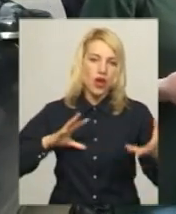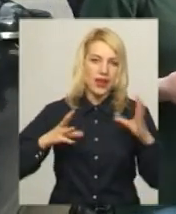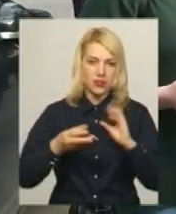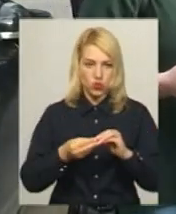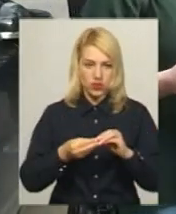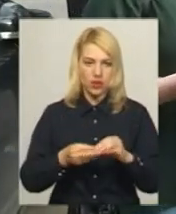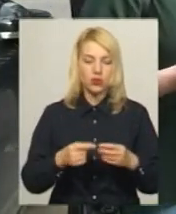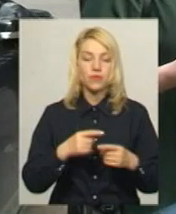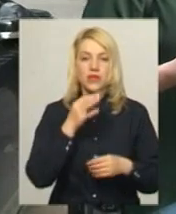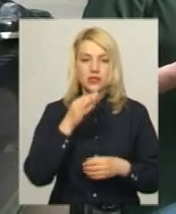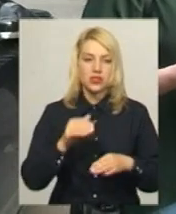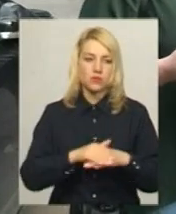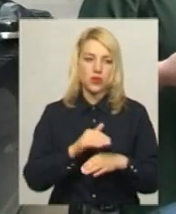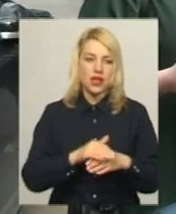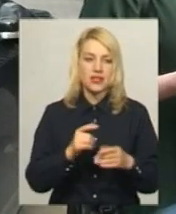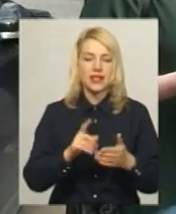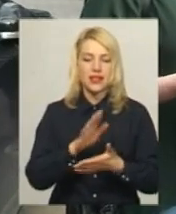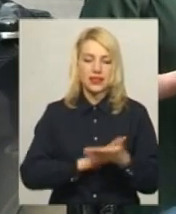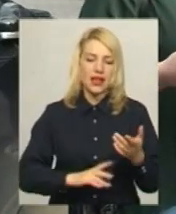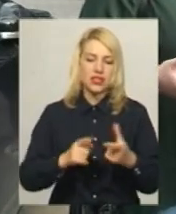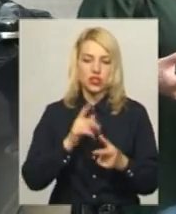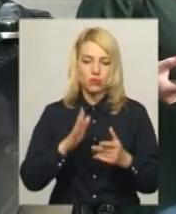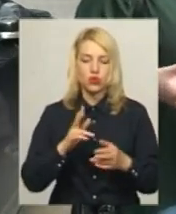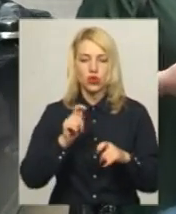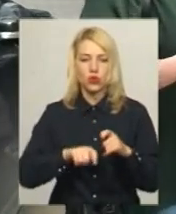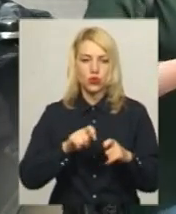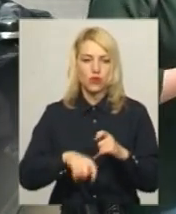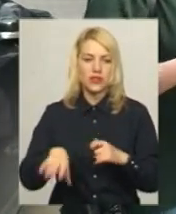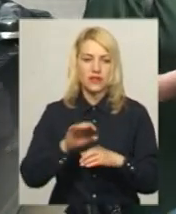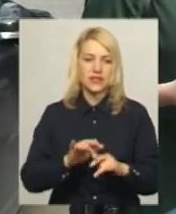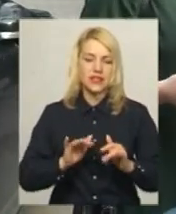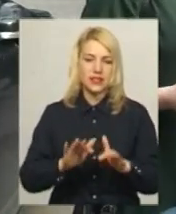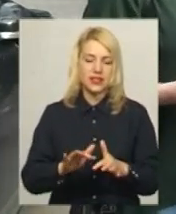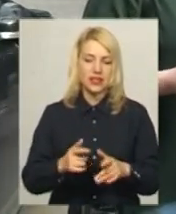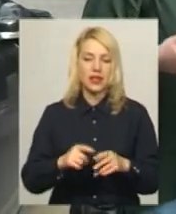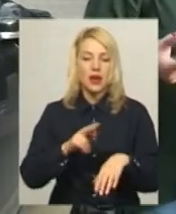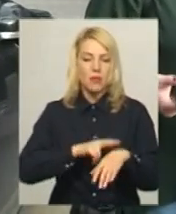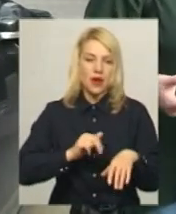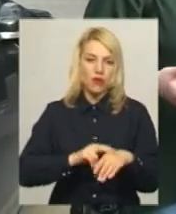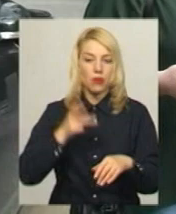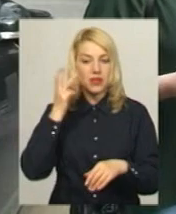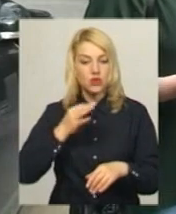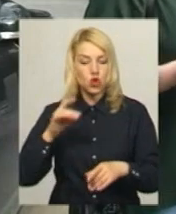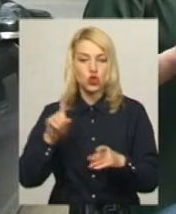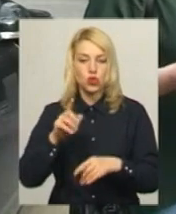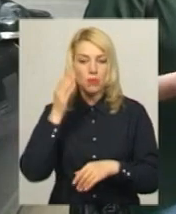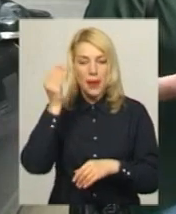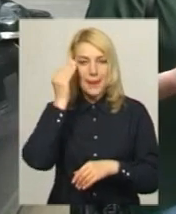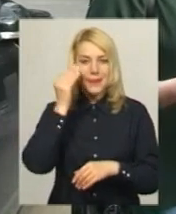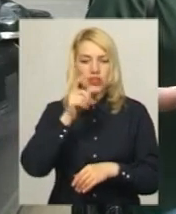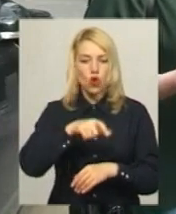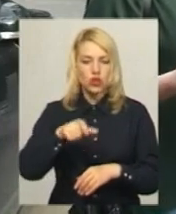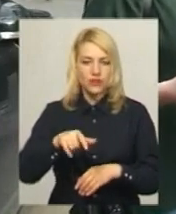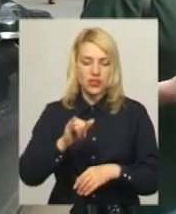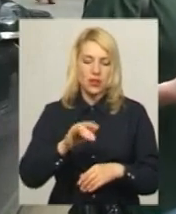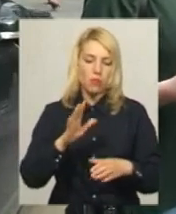Скінь, будь ласка, надалі чи будете якось контролювати, можливо, всі дії правоохоронців, в тому числі Хмельницькій області, аби підозрювані правоохоронці